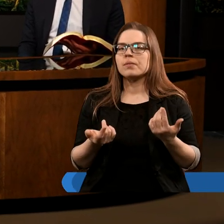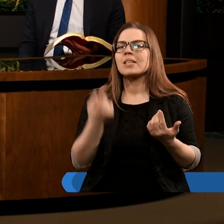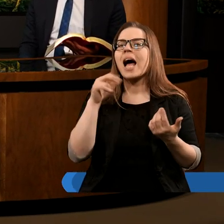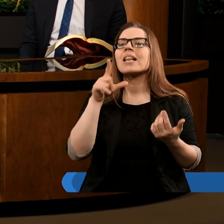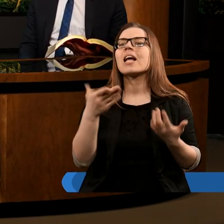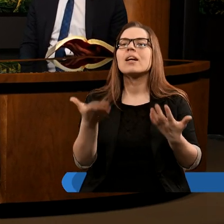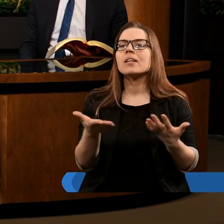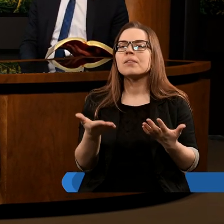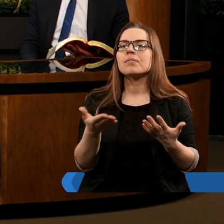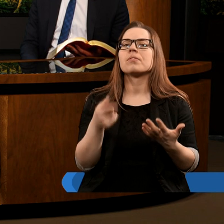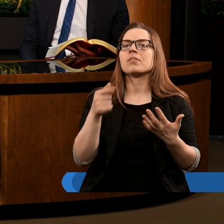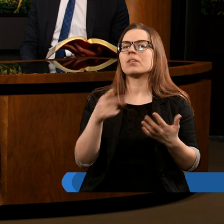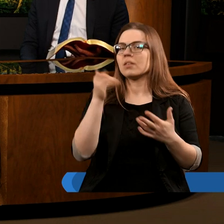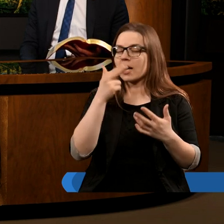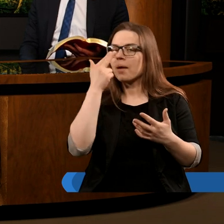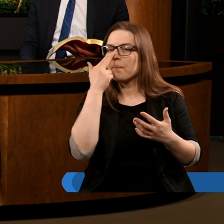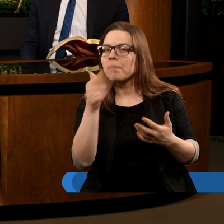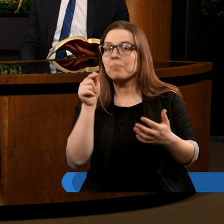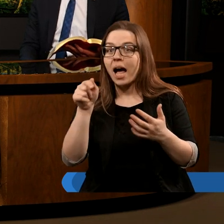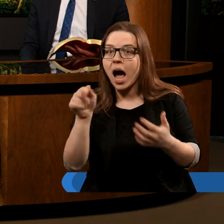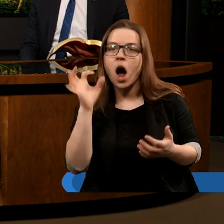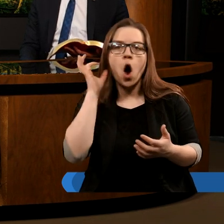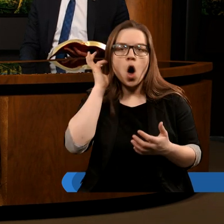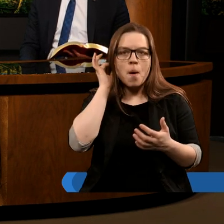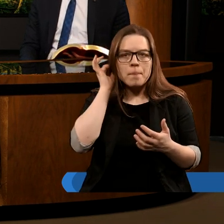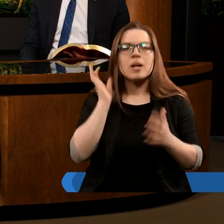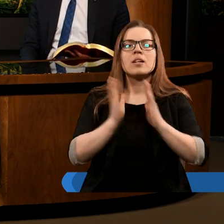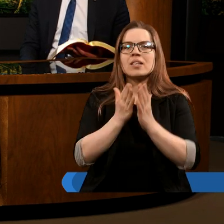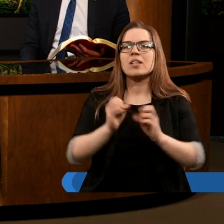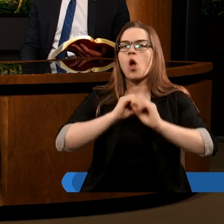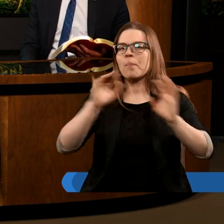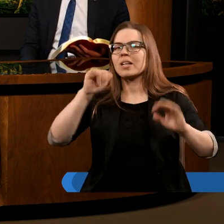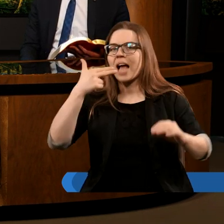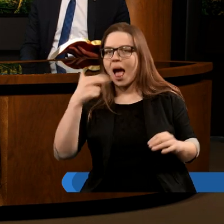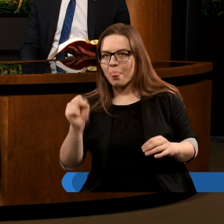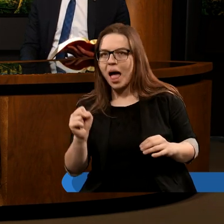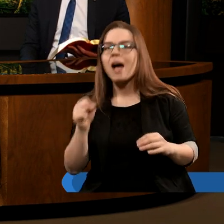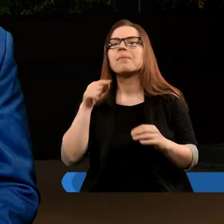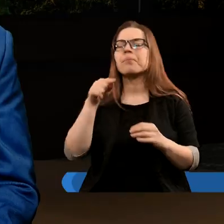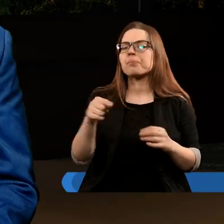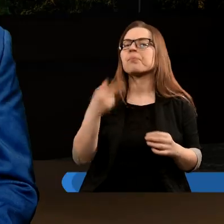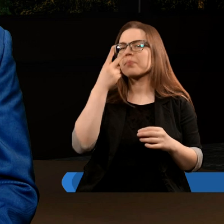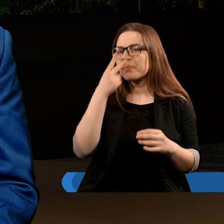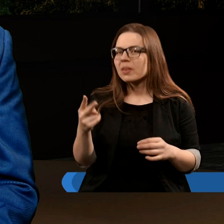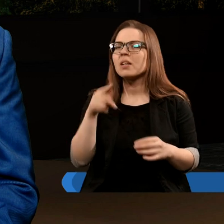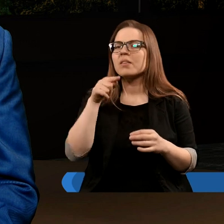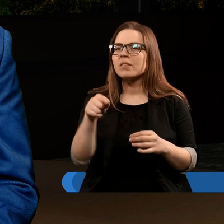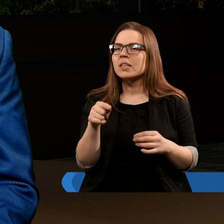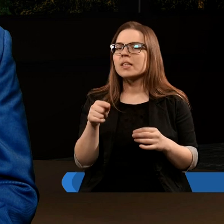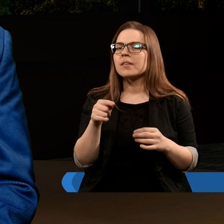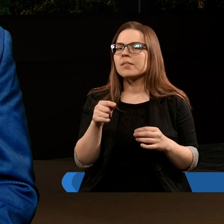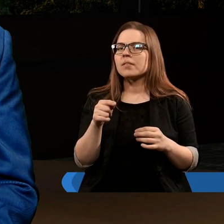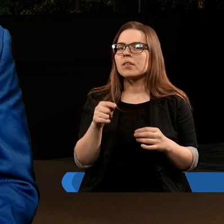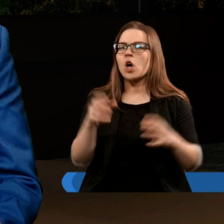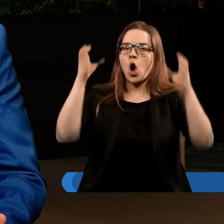Danielu? Przede wszystkim, kiedy patrzymy na ową kobietę z Księgi Apokalipsy, z rozdziału 12, widzimy, że na jej głowie